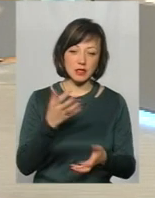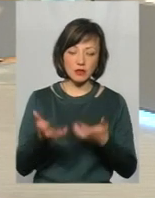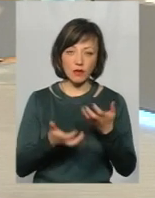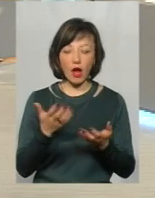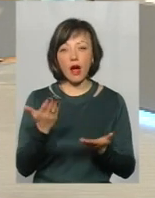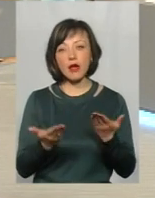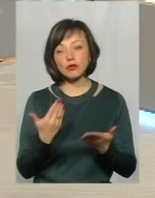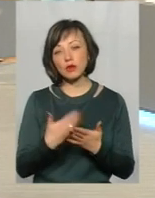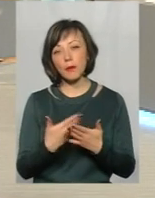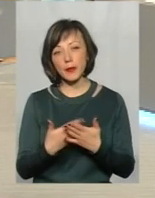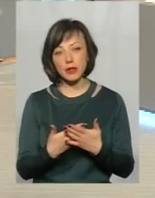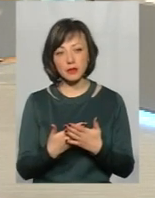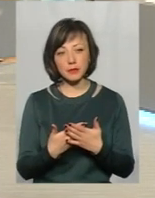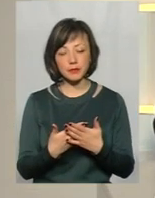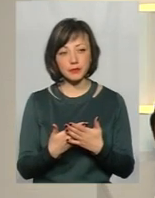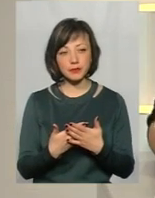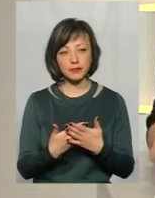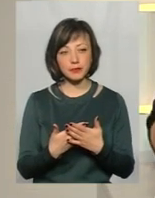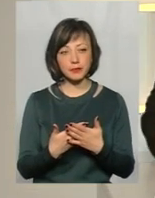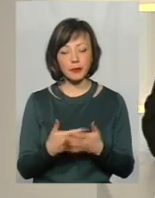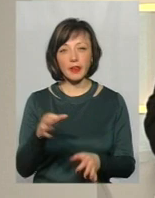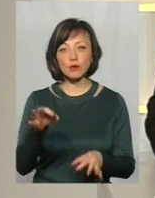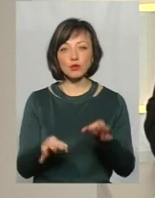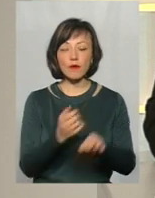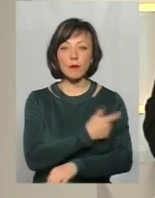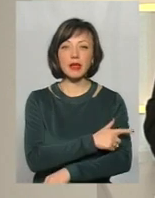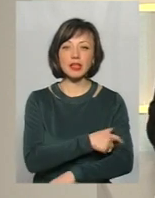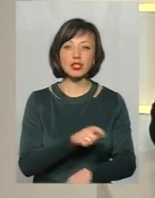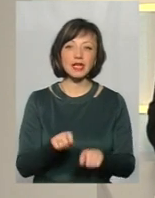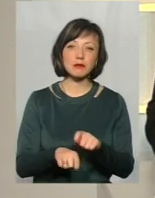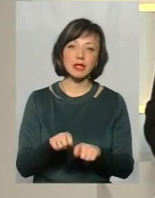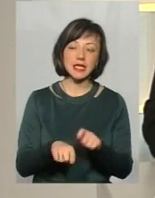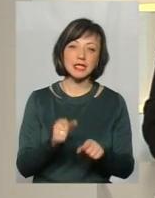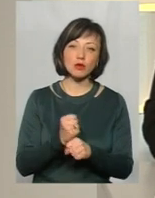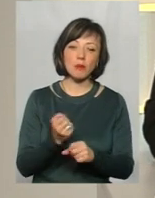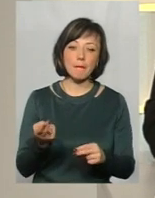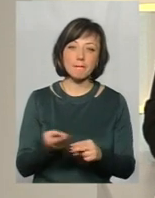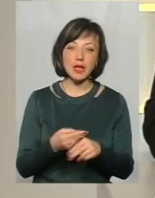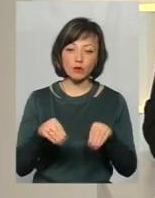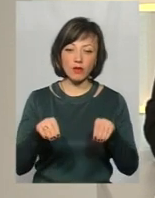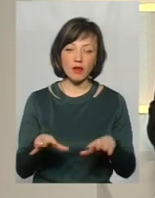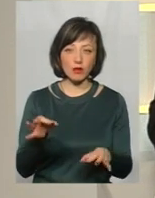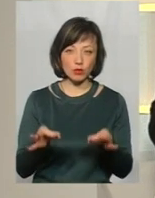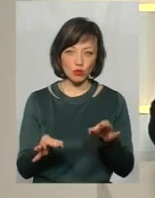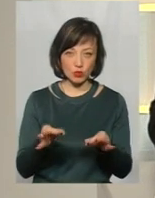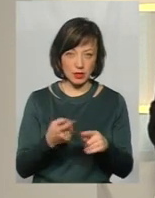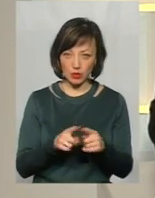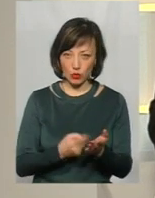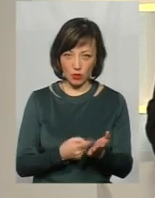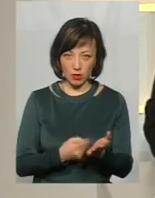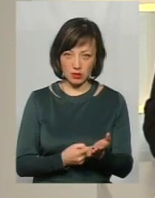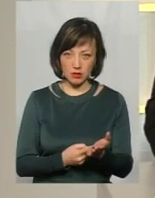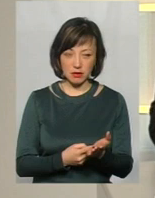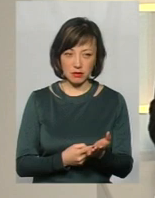І ще, а якщо, до прикладу, судова медична експертиза зроблена без ухвали суду, то ці докази